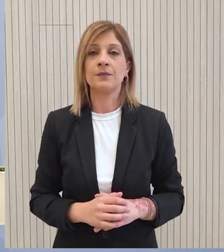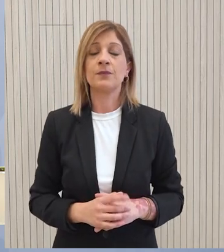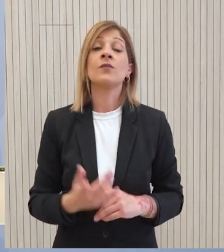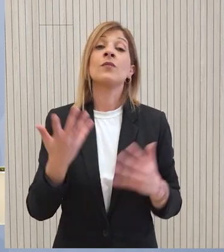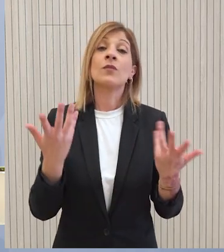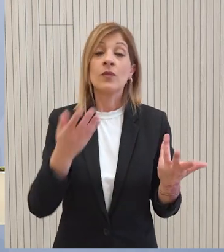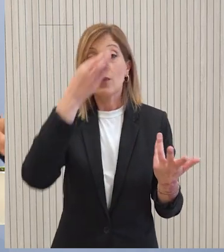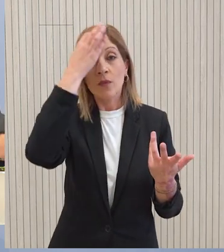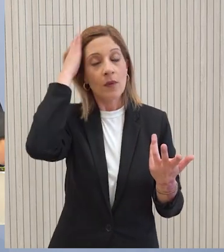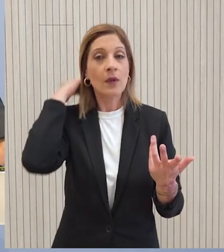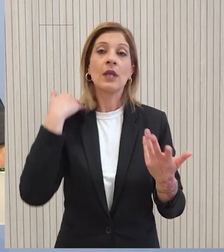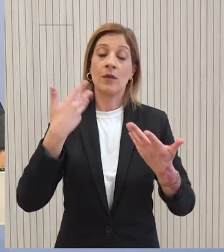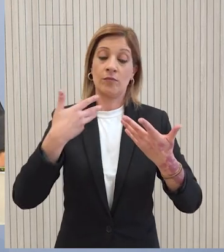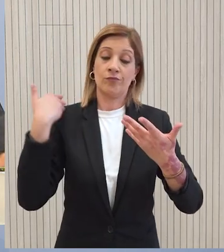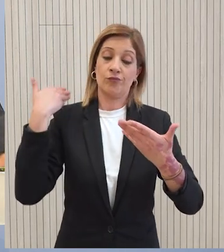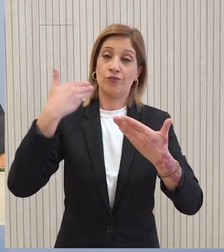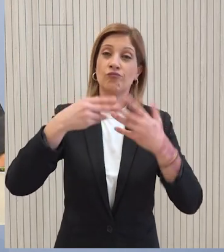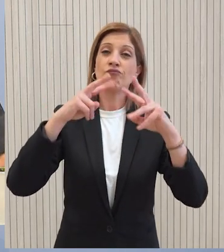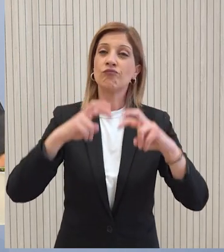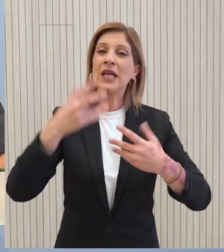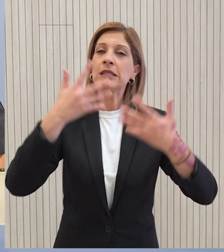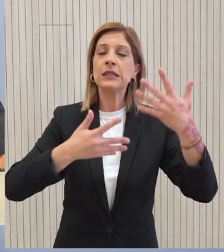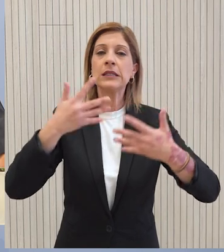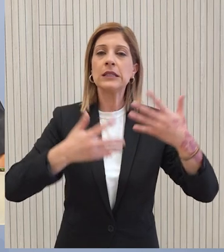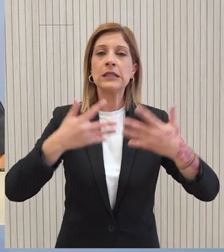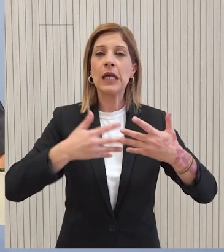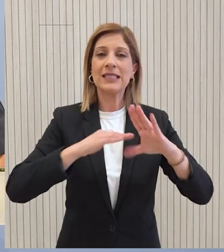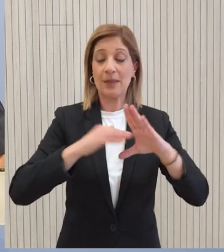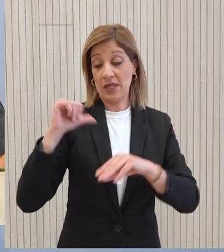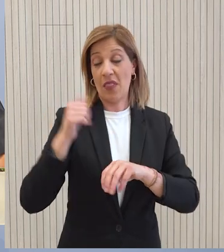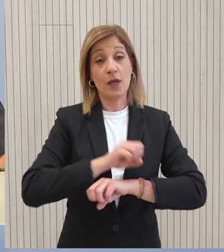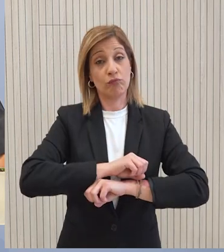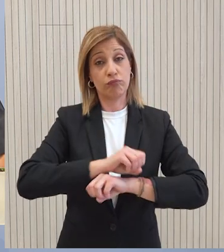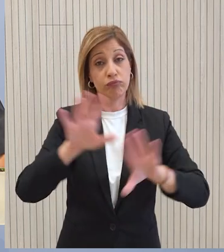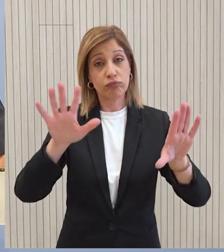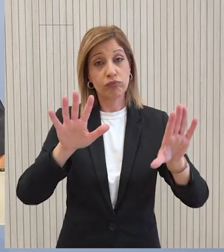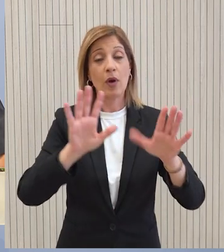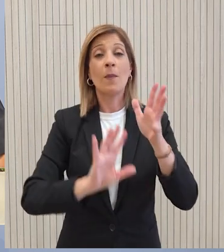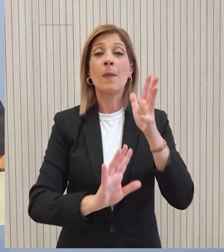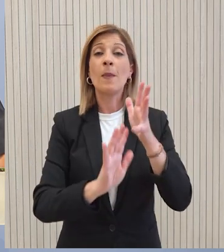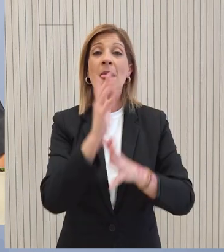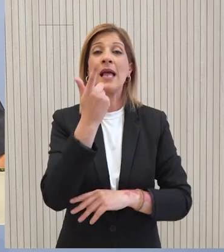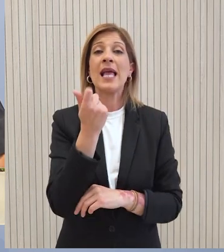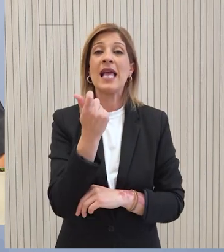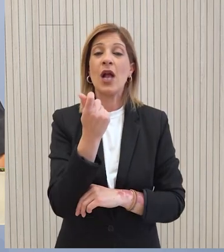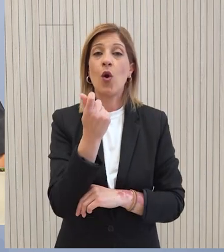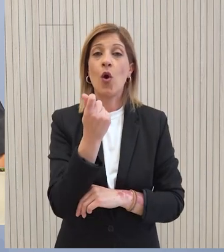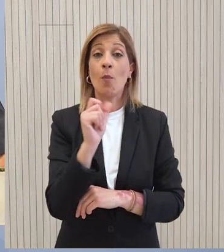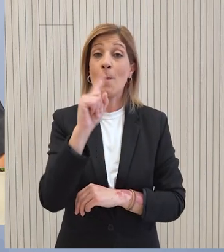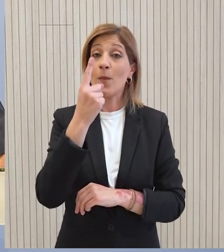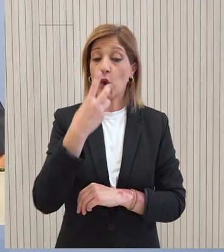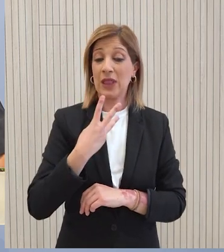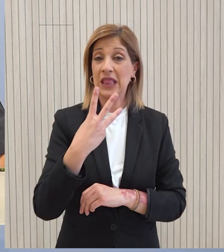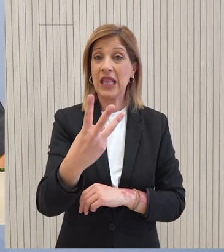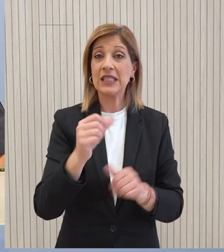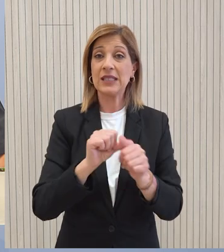Εξάλλου, σύμφωνα και με την προκαταρτική εκτίμηση της στατιστικής υπηρεσίας που δημοσιεύτηκε χθες, ο ρυθμός ανάπτυξης της οικονομίας για το πρώτο τρίμηνο